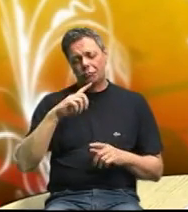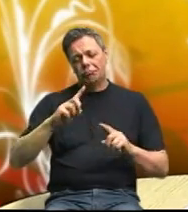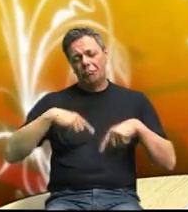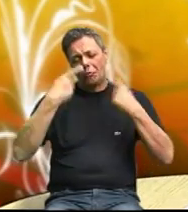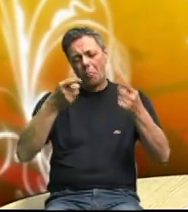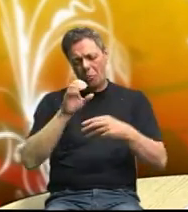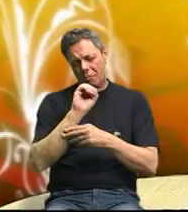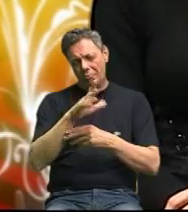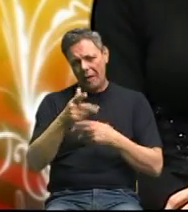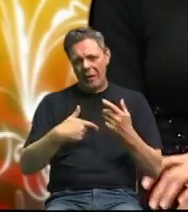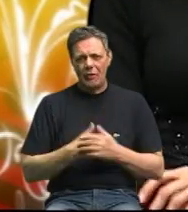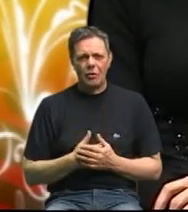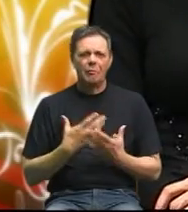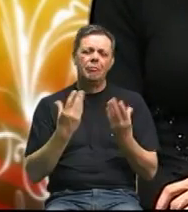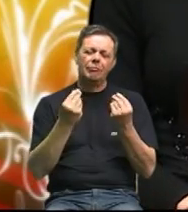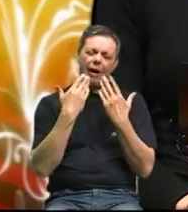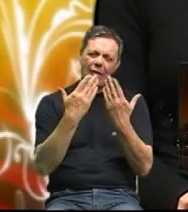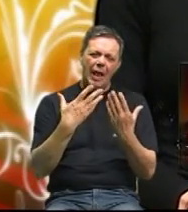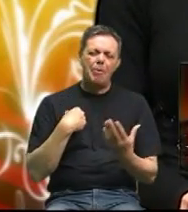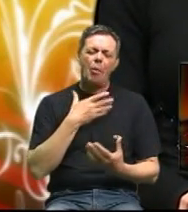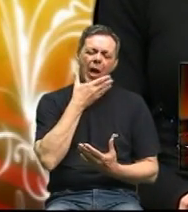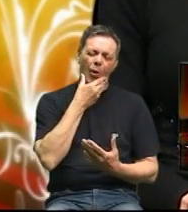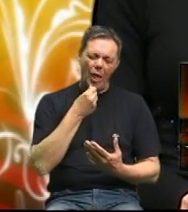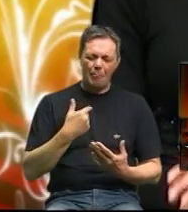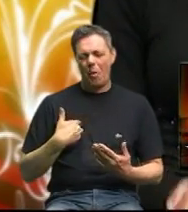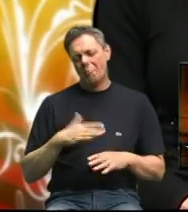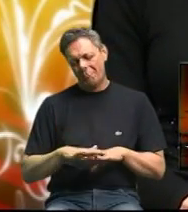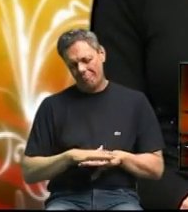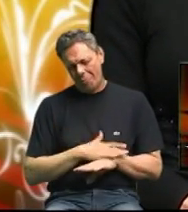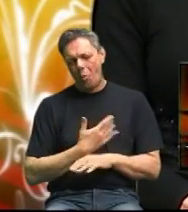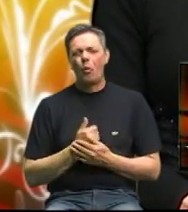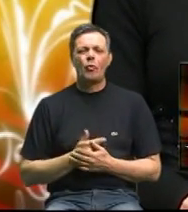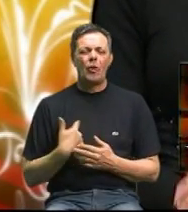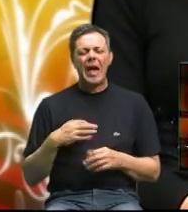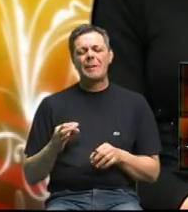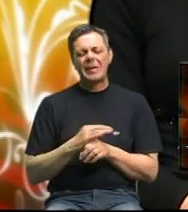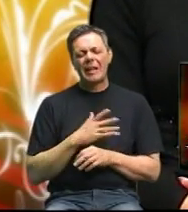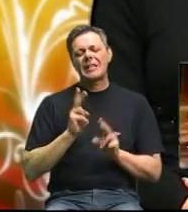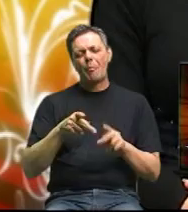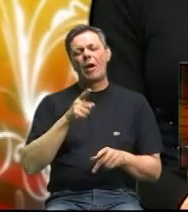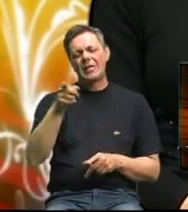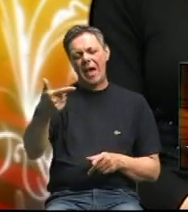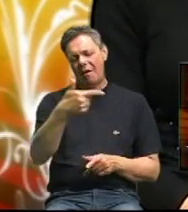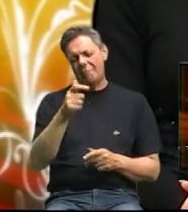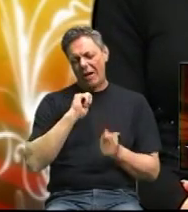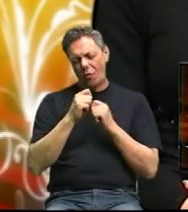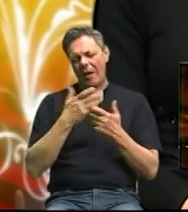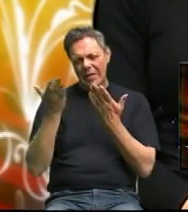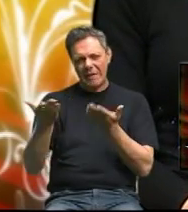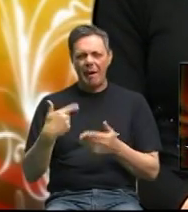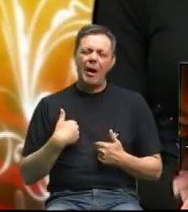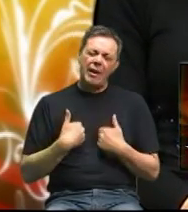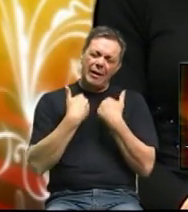uputim neke puno hvala bilo mi fino bilo mi prijatno i sam sretna da sam mogla s vama popričati i našim